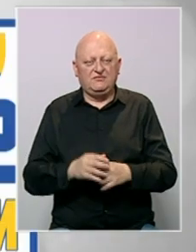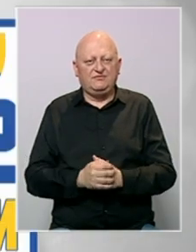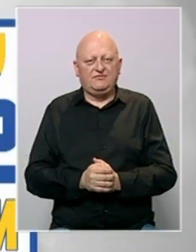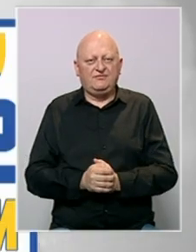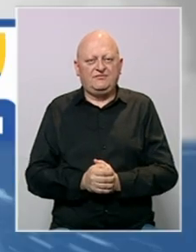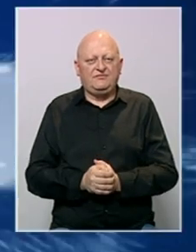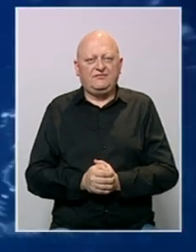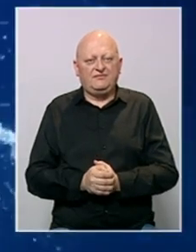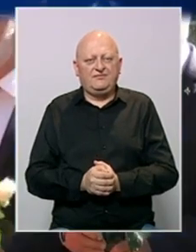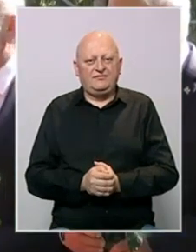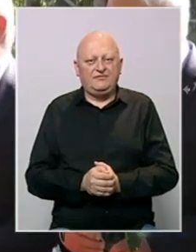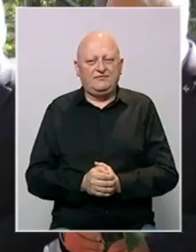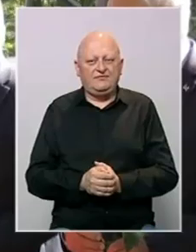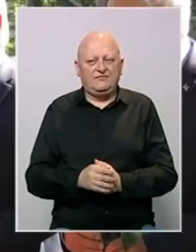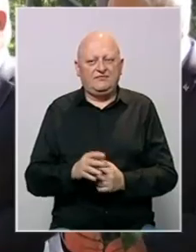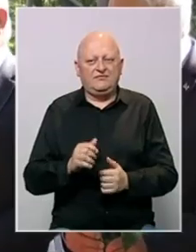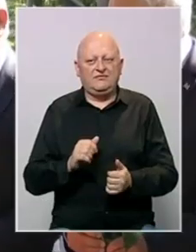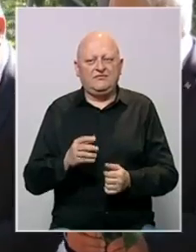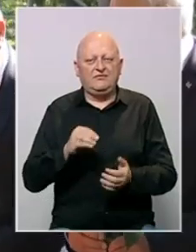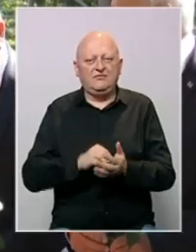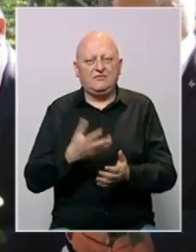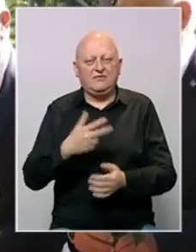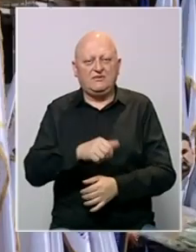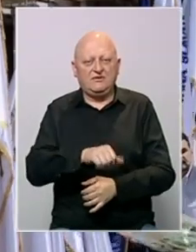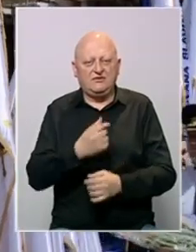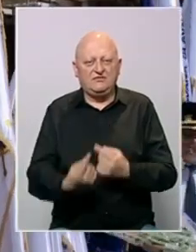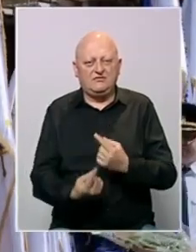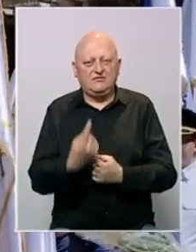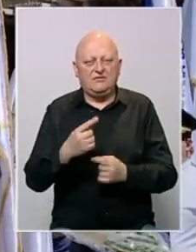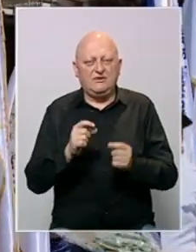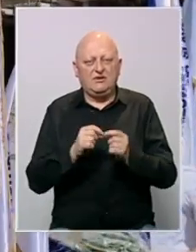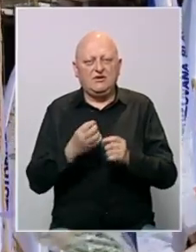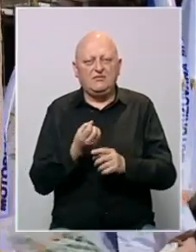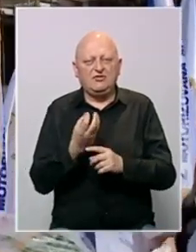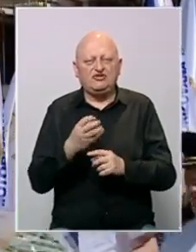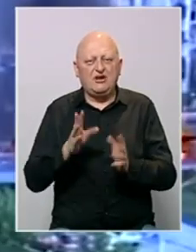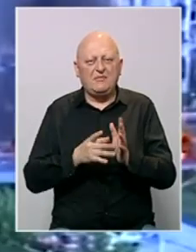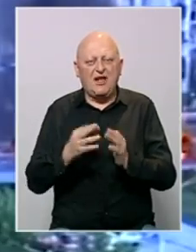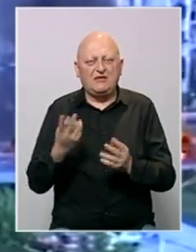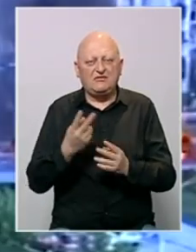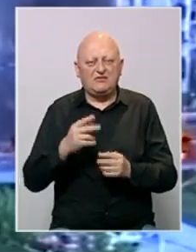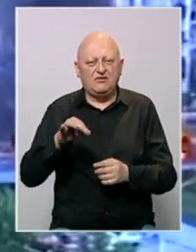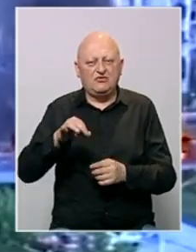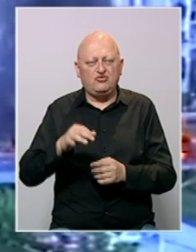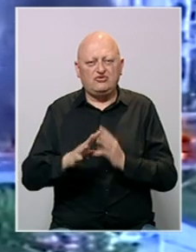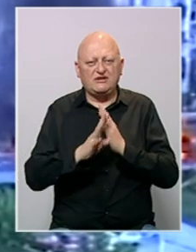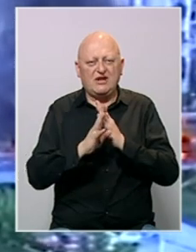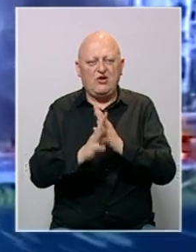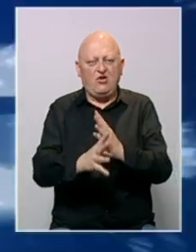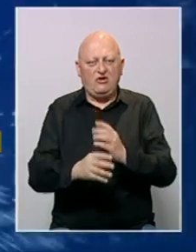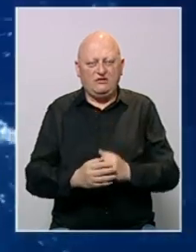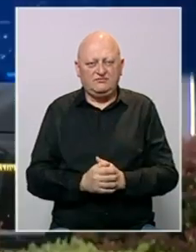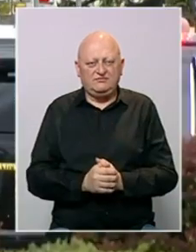Zana Džubur Obilježena 30-godičnica događaja na Brčanskoj Malti poznatom i kao Tuzlanska kolona.